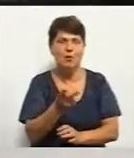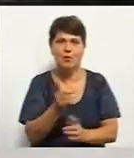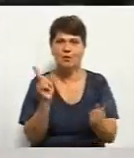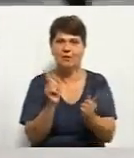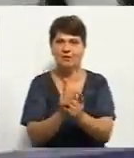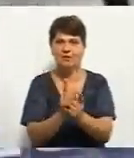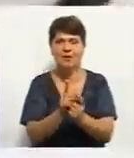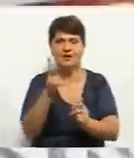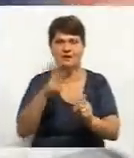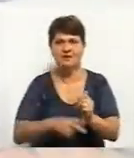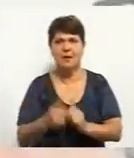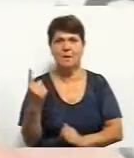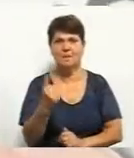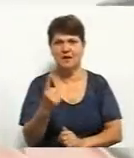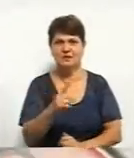раунді.